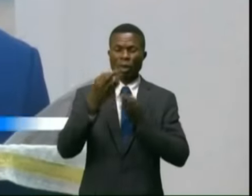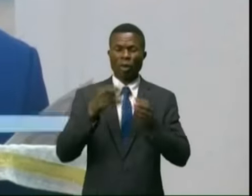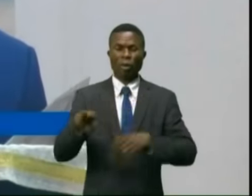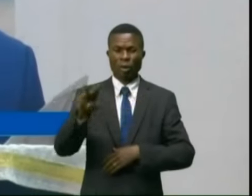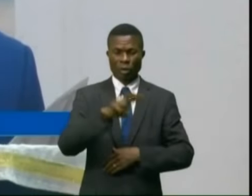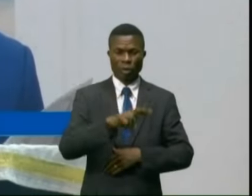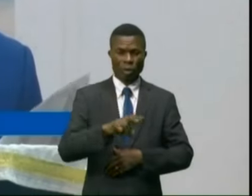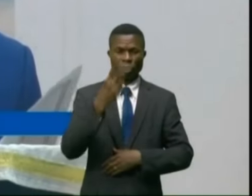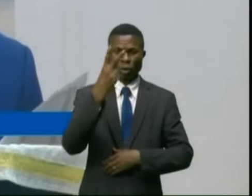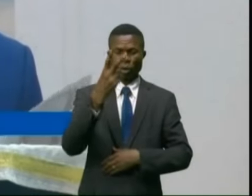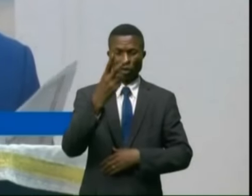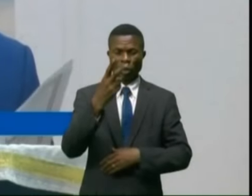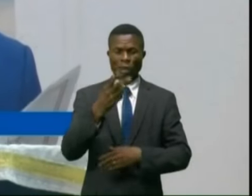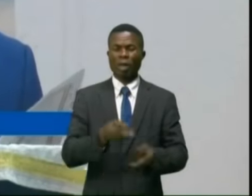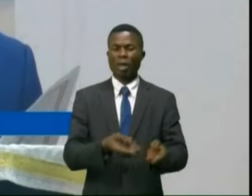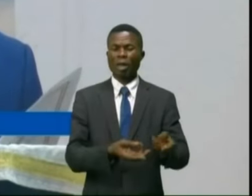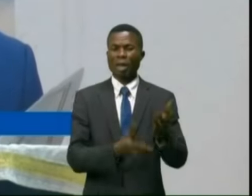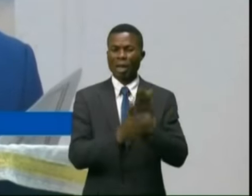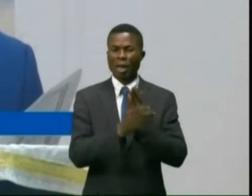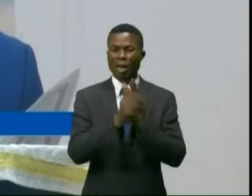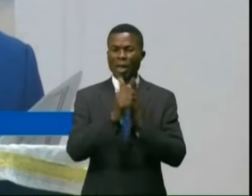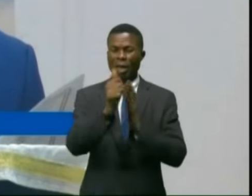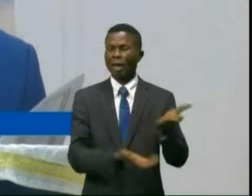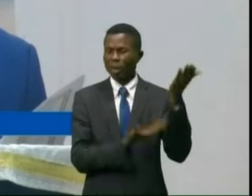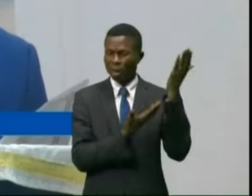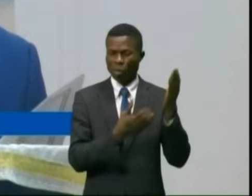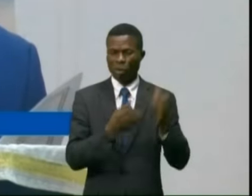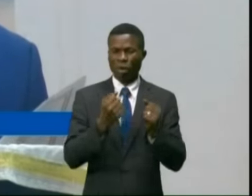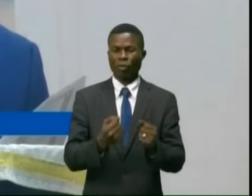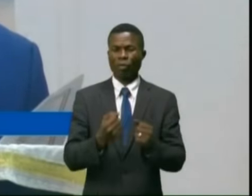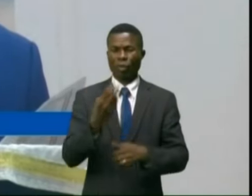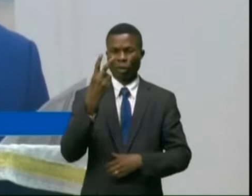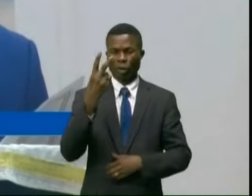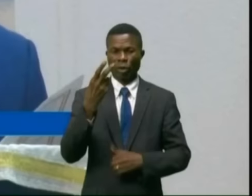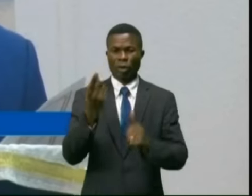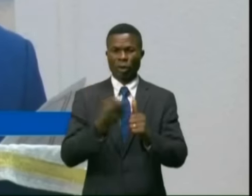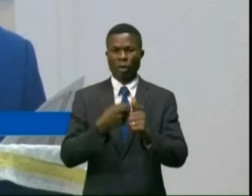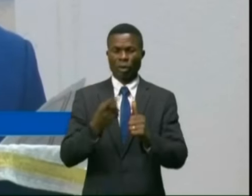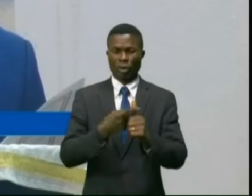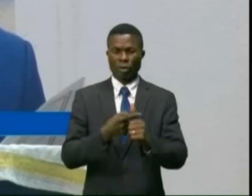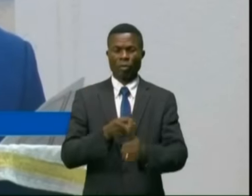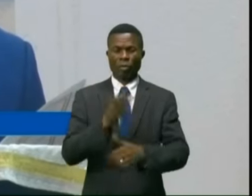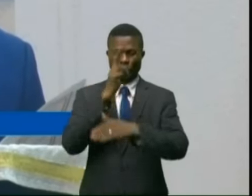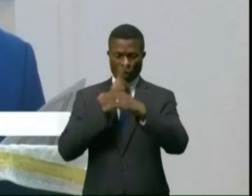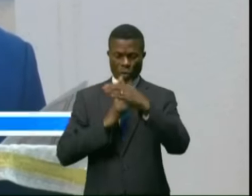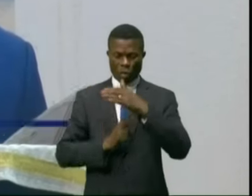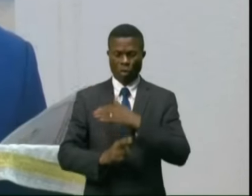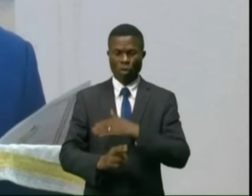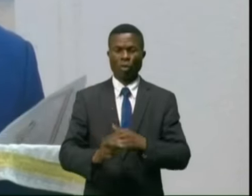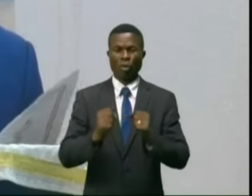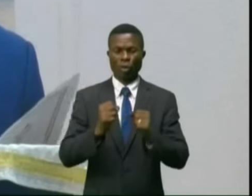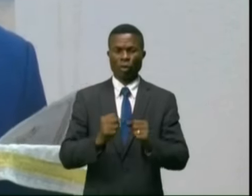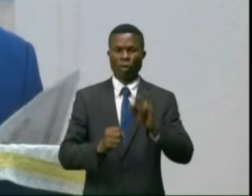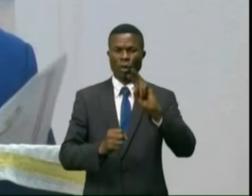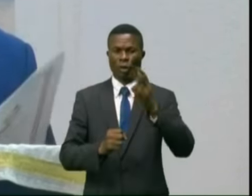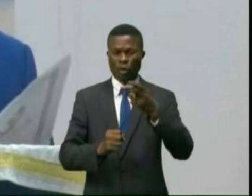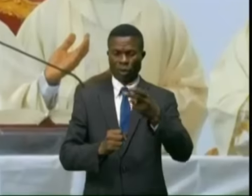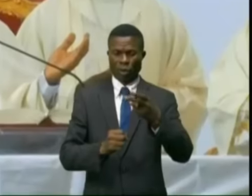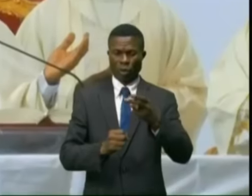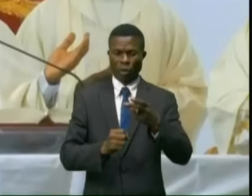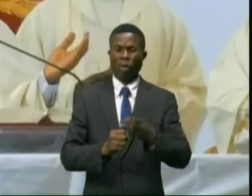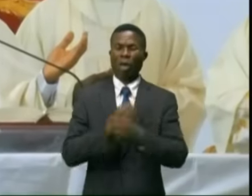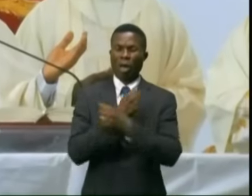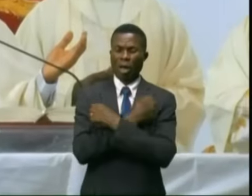deux de plus saillantes, à savoir l'humilité et l'empathie.